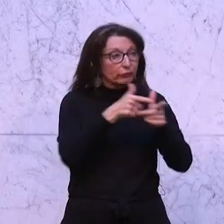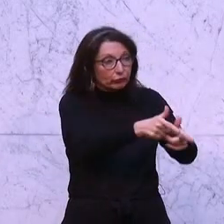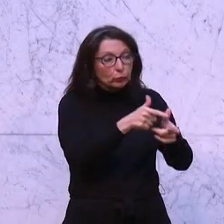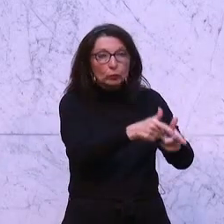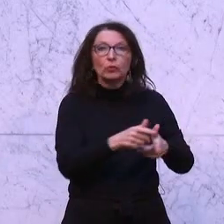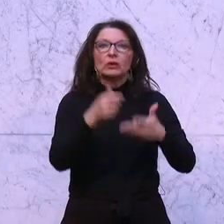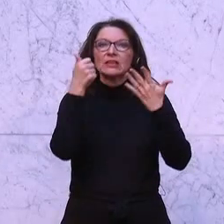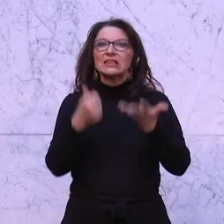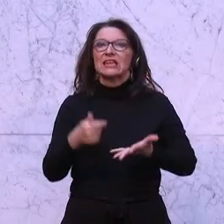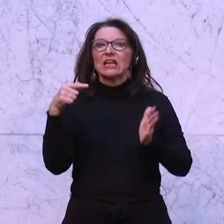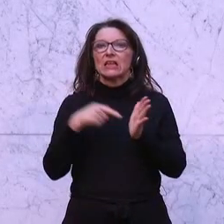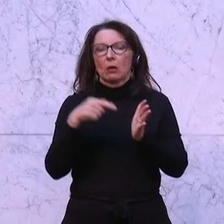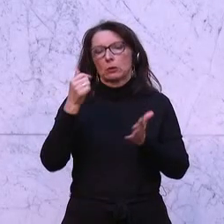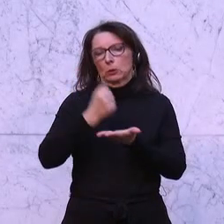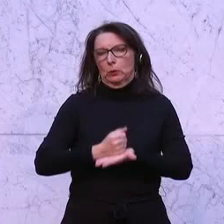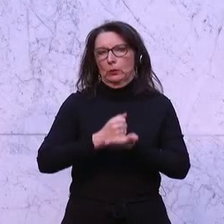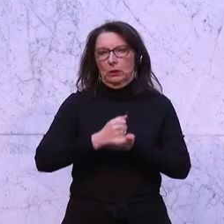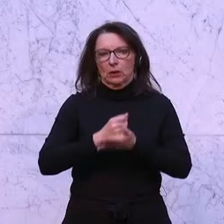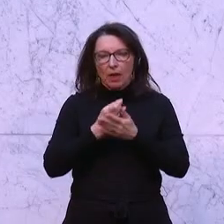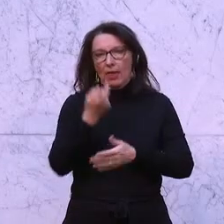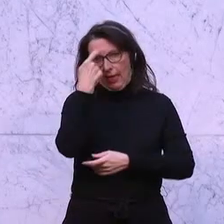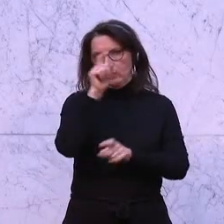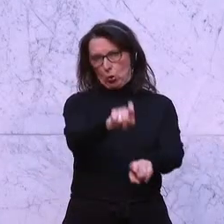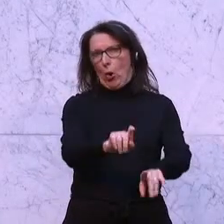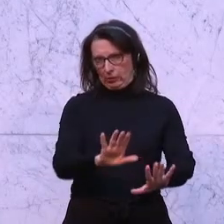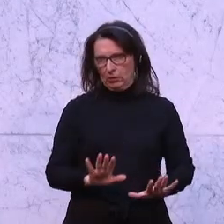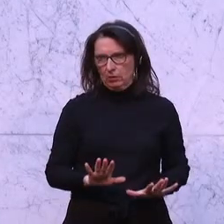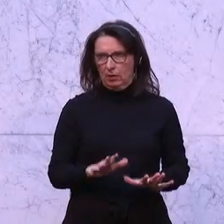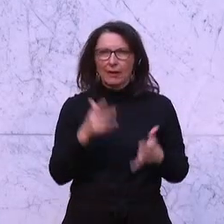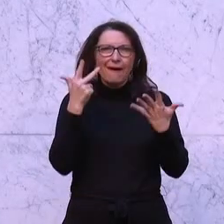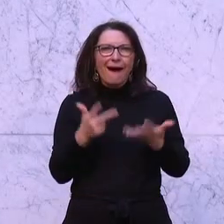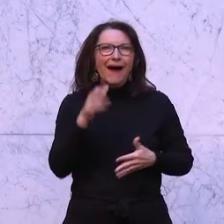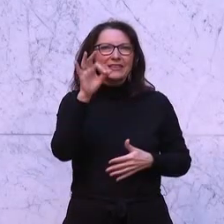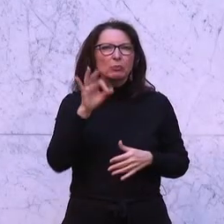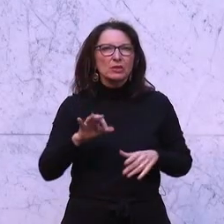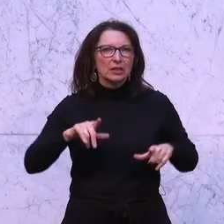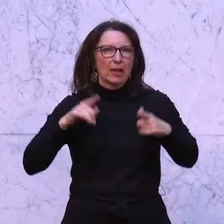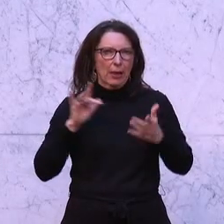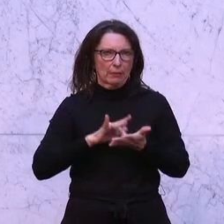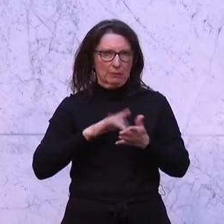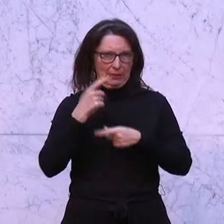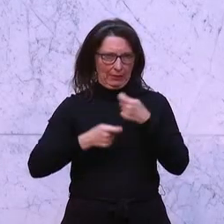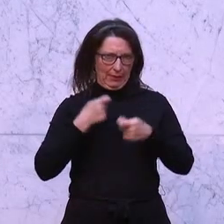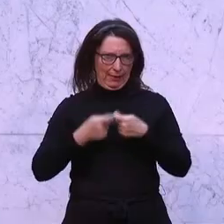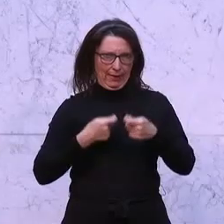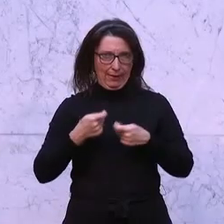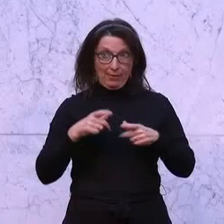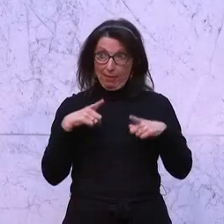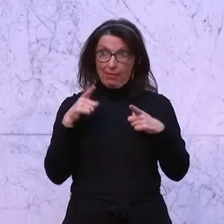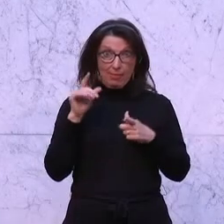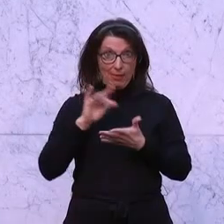Tonnen gehen noch in die Entsorgung. 80 Prozent der Lebensmittelhändler spenden